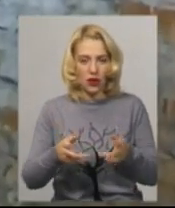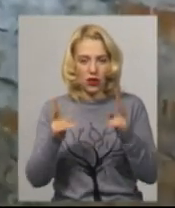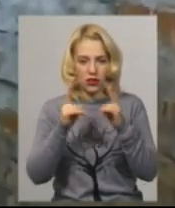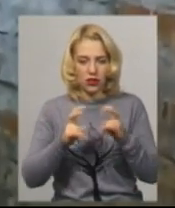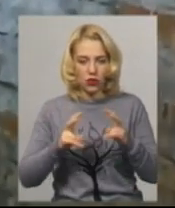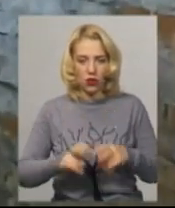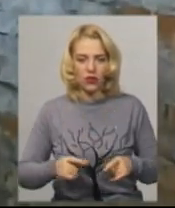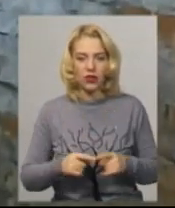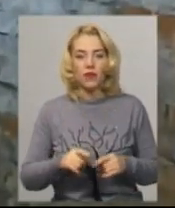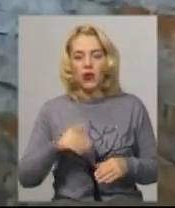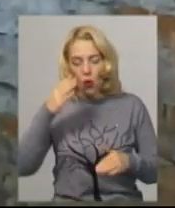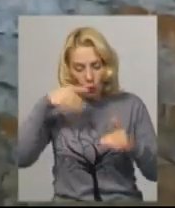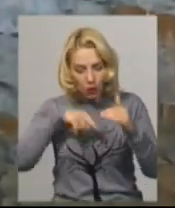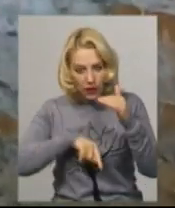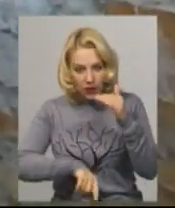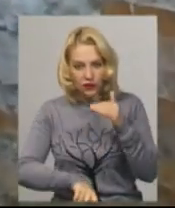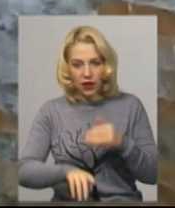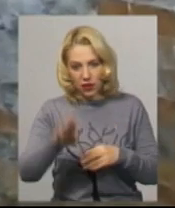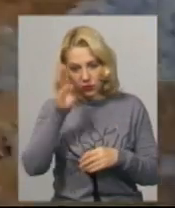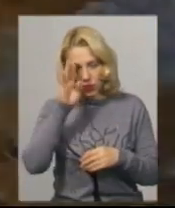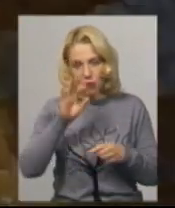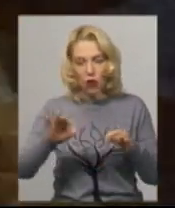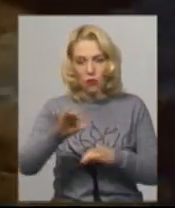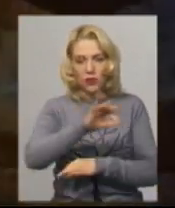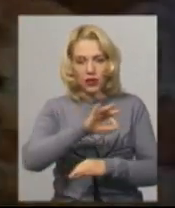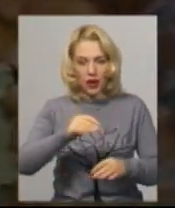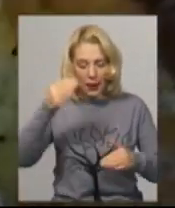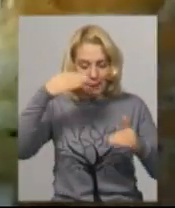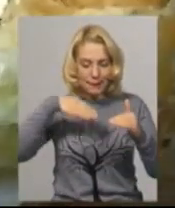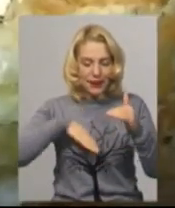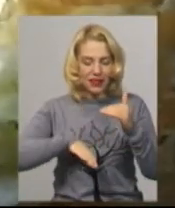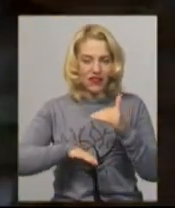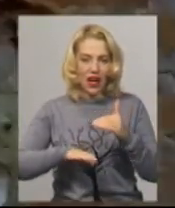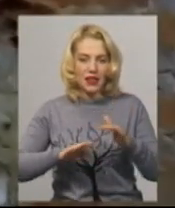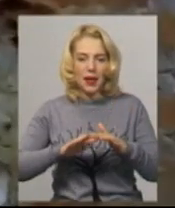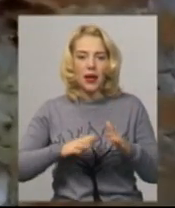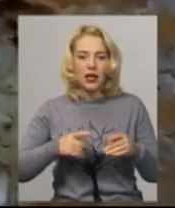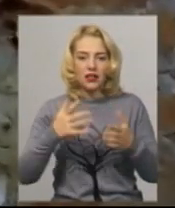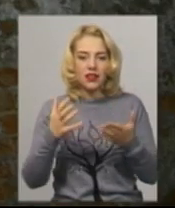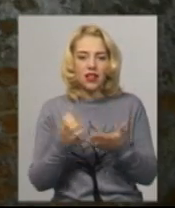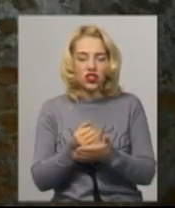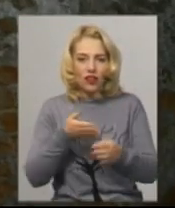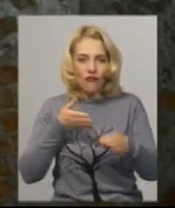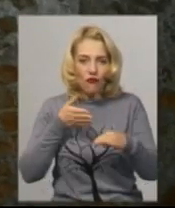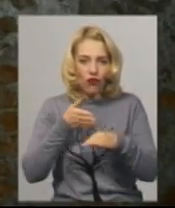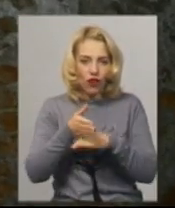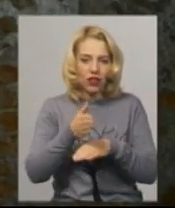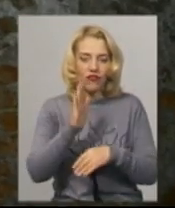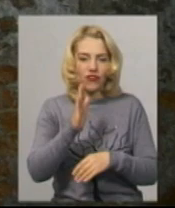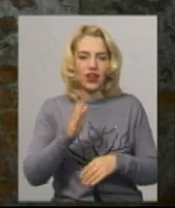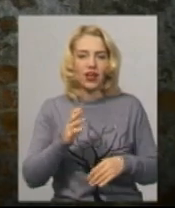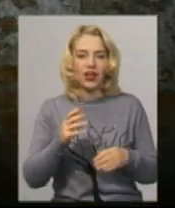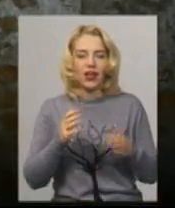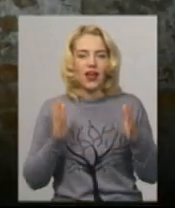археологічної експедиції Дмитро Томчук проводить обміри підвальних приміщень ратуші. Каже, віднайшли в підвалі вхід галерею. Такого типу ходив